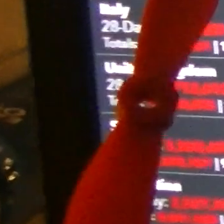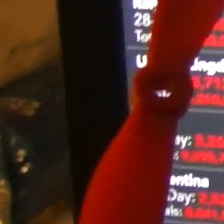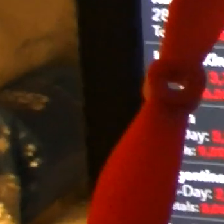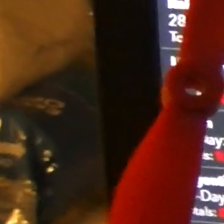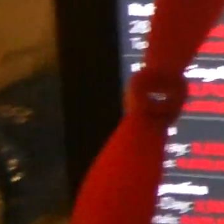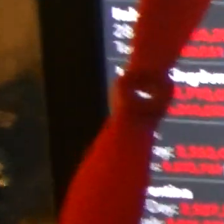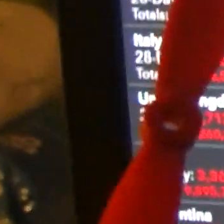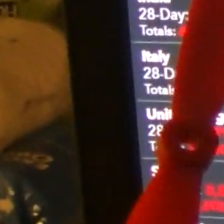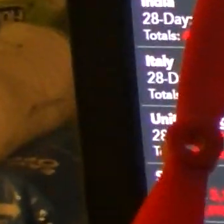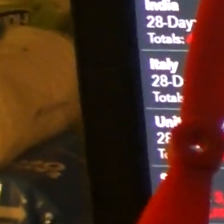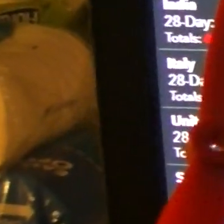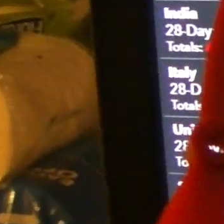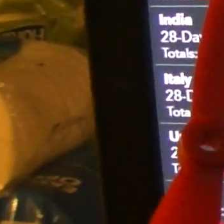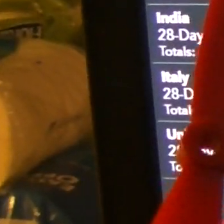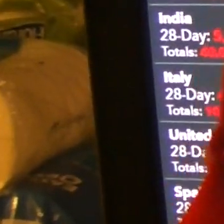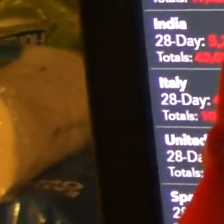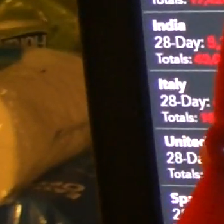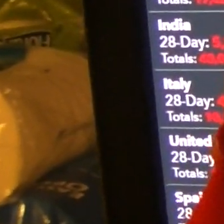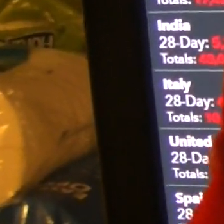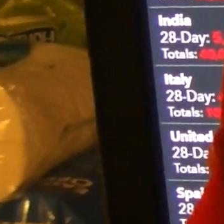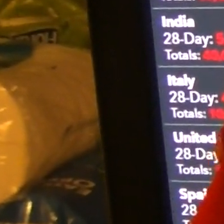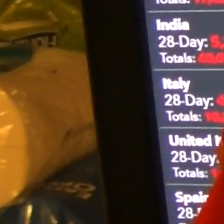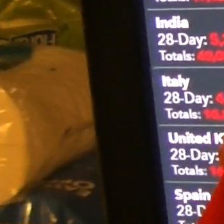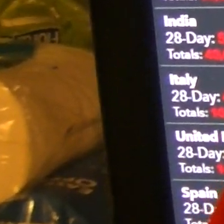Og antal døde i USA er stadig 20 procent.